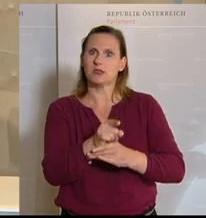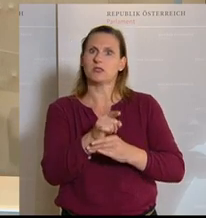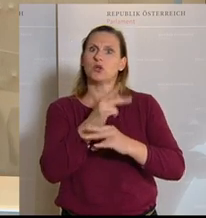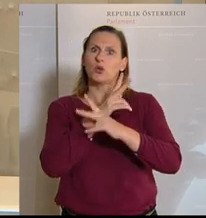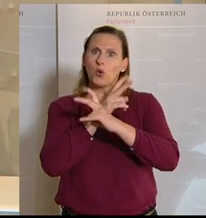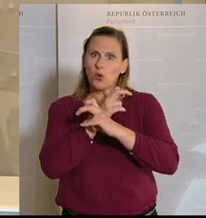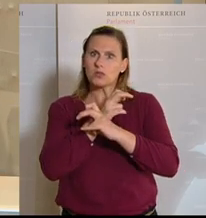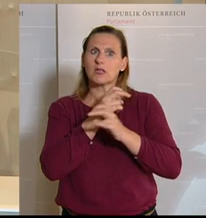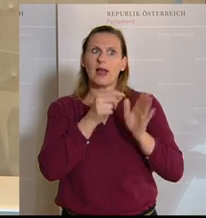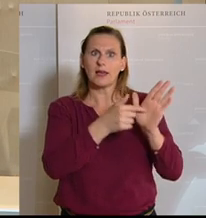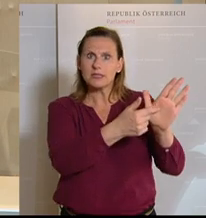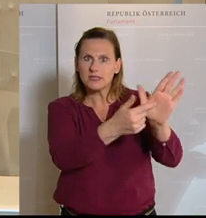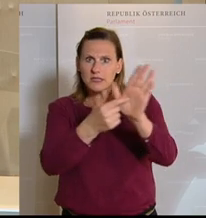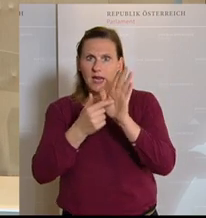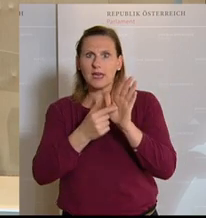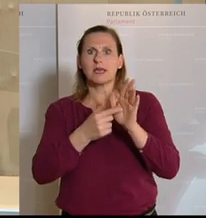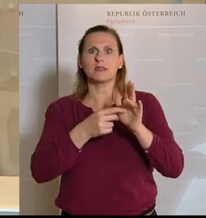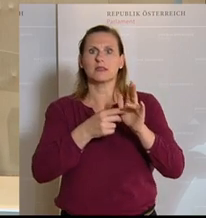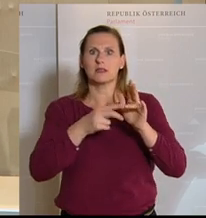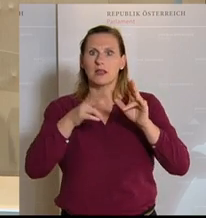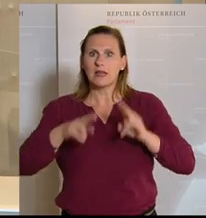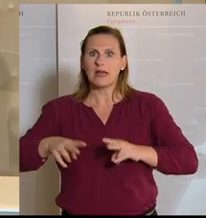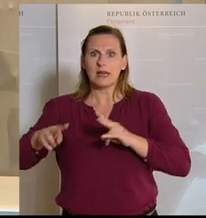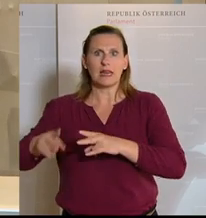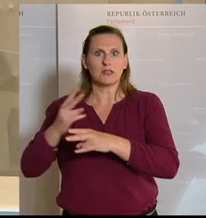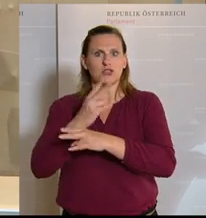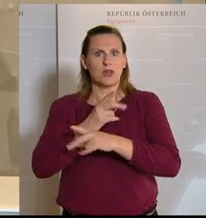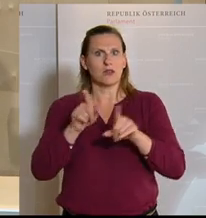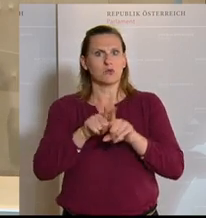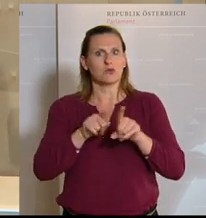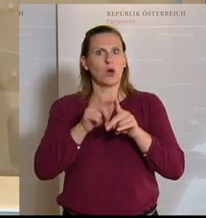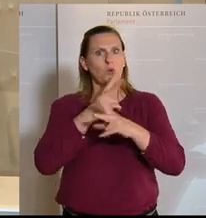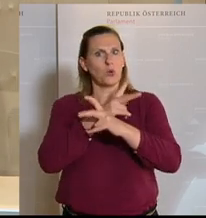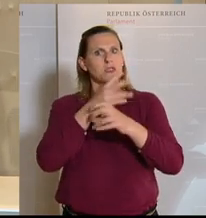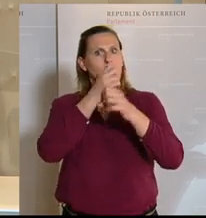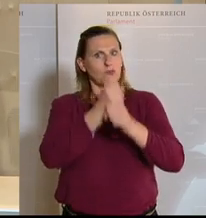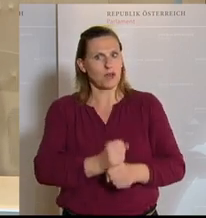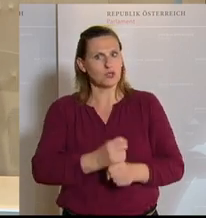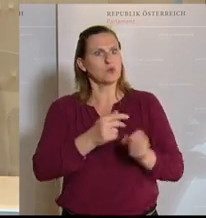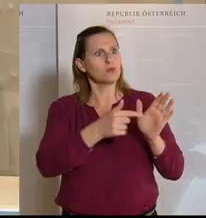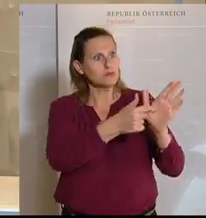hat Österreich gezeigt, hat der österreichische Rechtsstaat gezeigt und hat auch die österreichische Verfassung gezeigt.